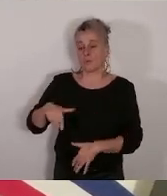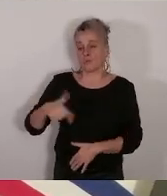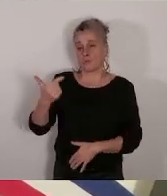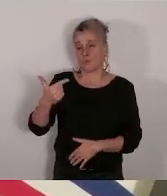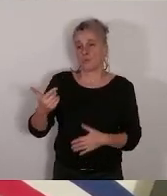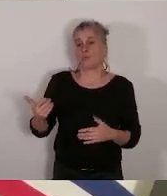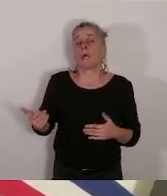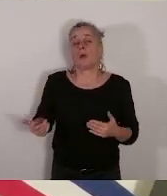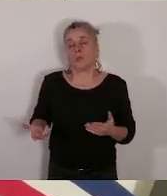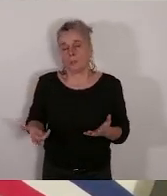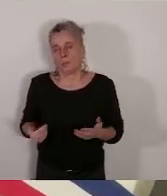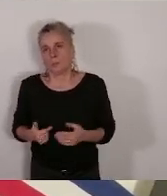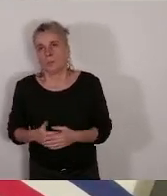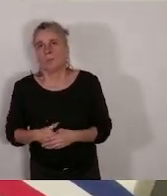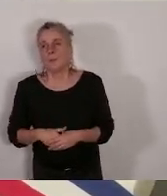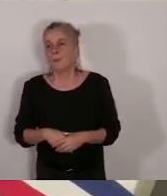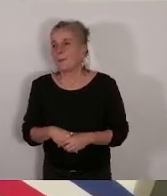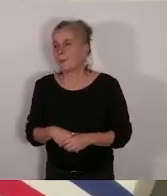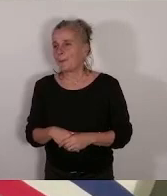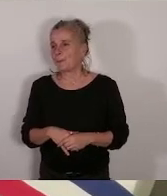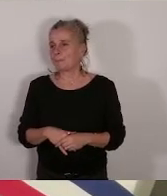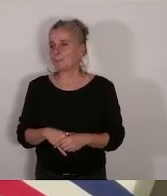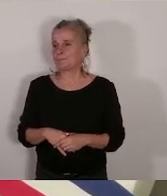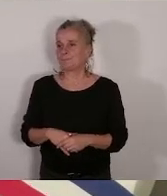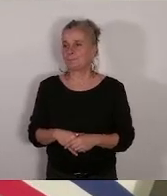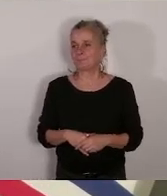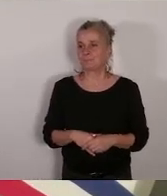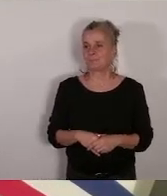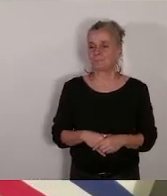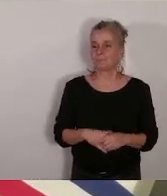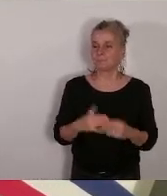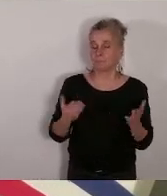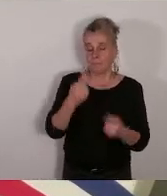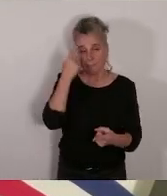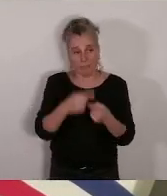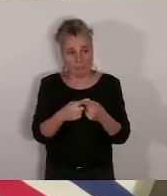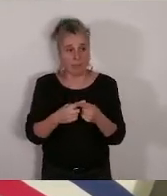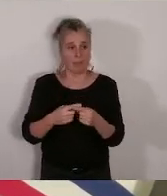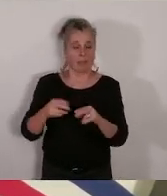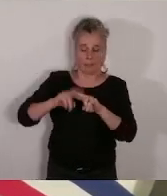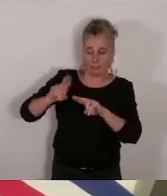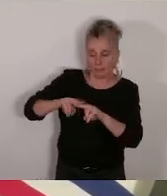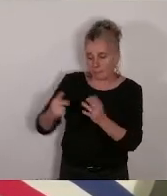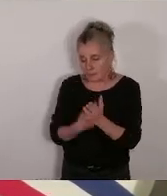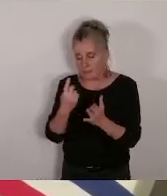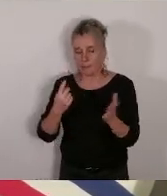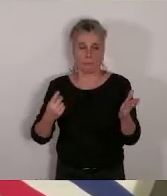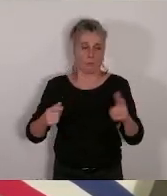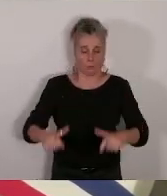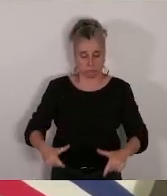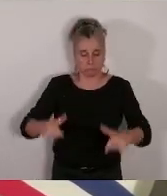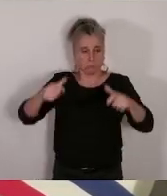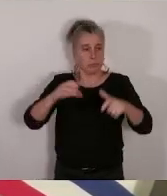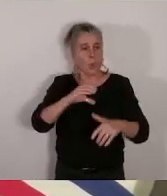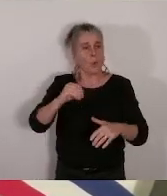c'est je dirais ce sont des des sujets de réhabilitation de copropriétés privées dégradées